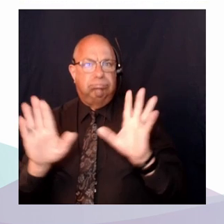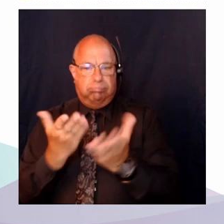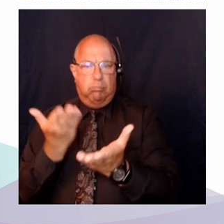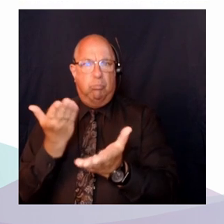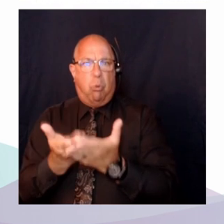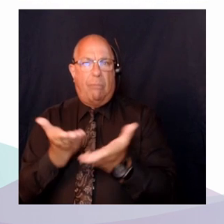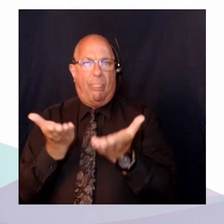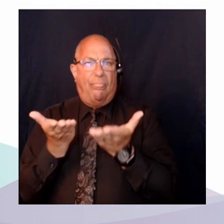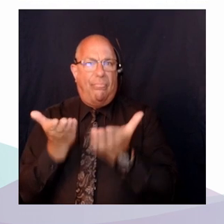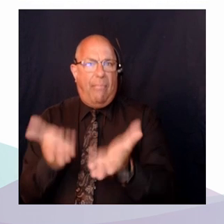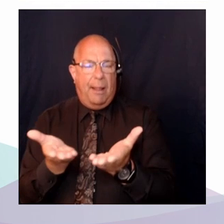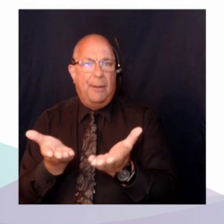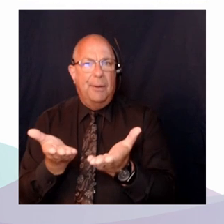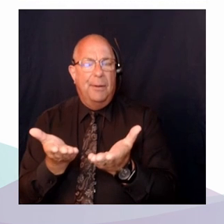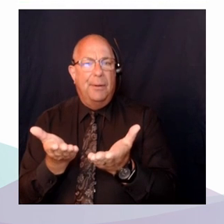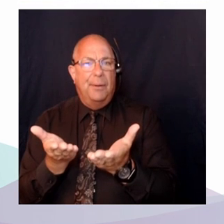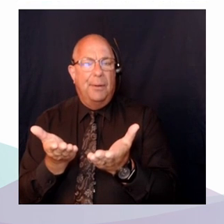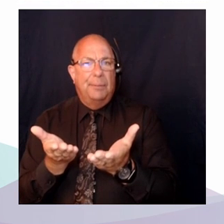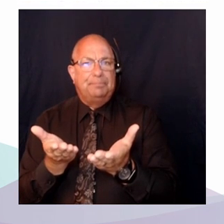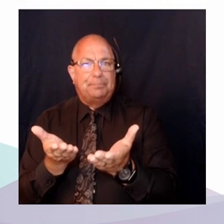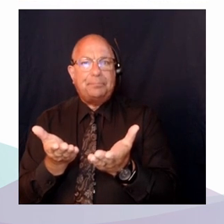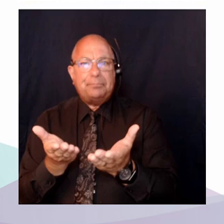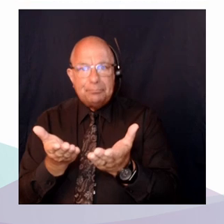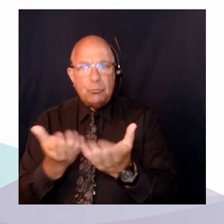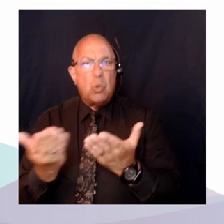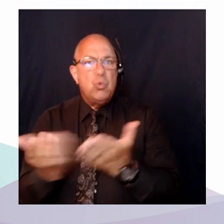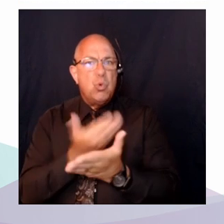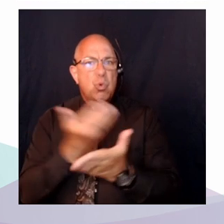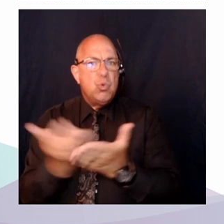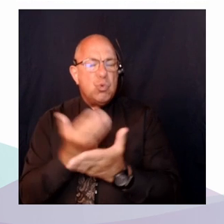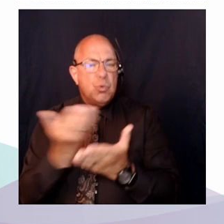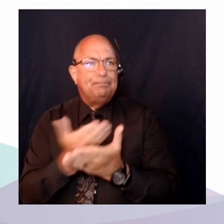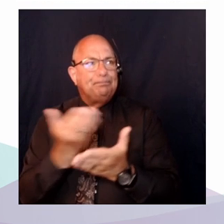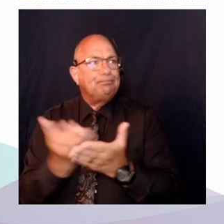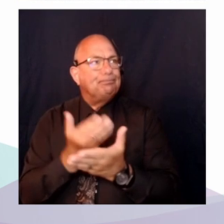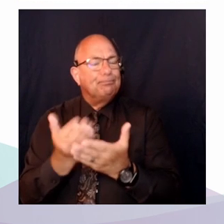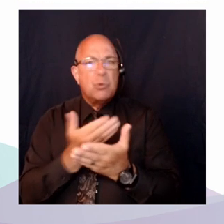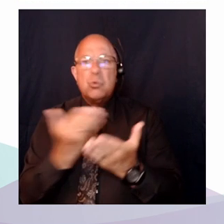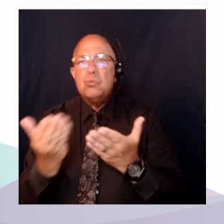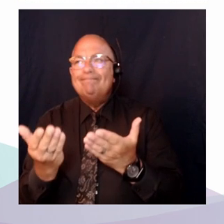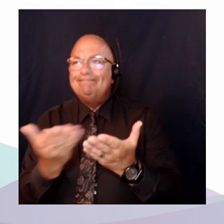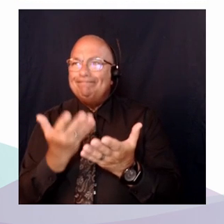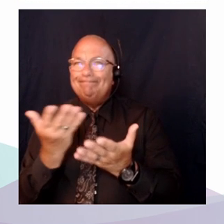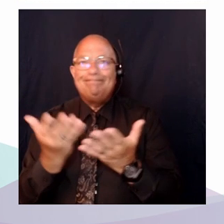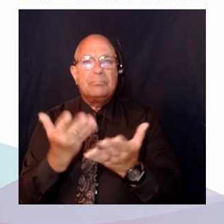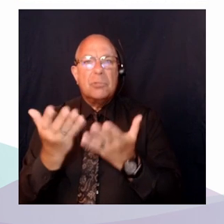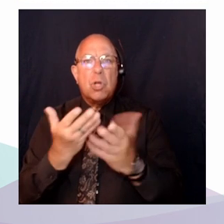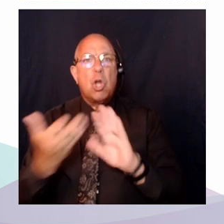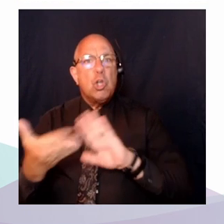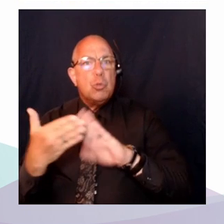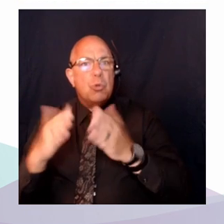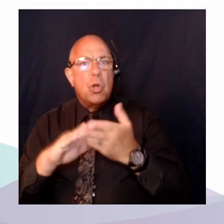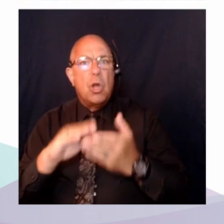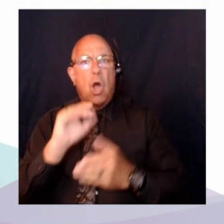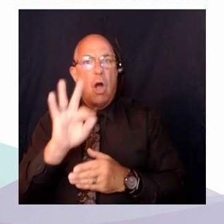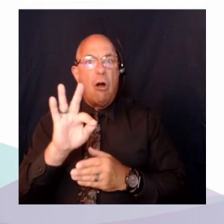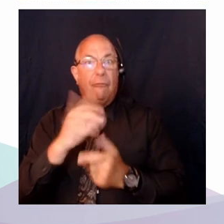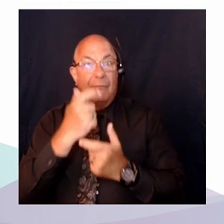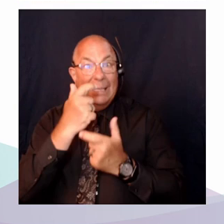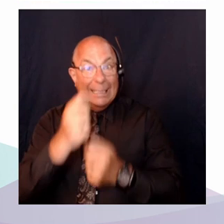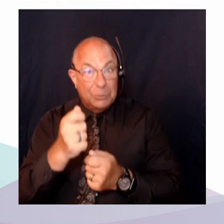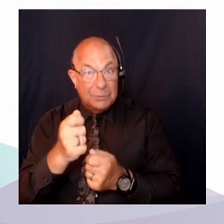nouvelle forme de communauté d'intérêt qui offre un momentum pour les droits économiques, sociaux et culturels, qui, eux,